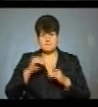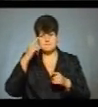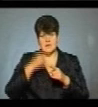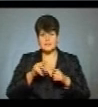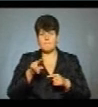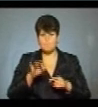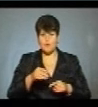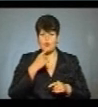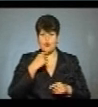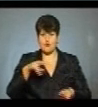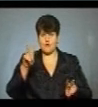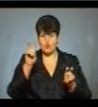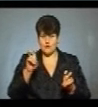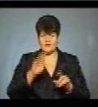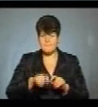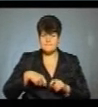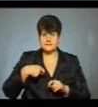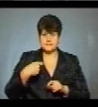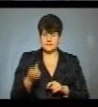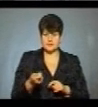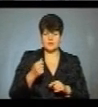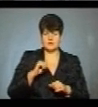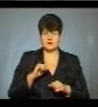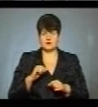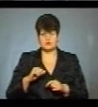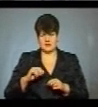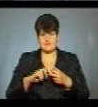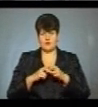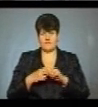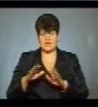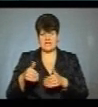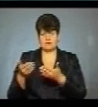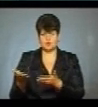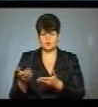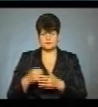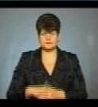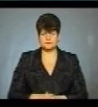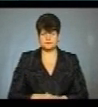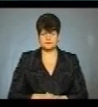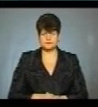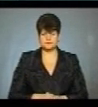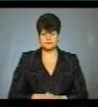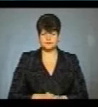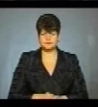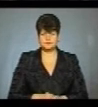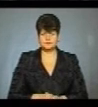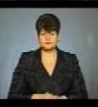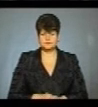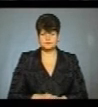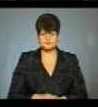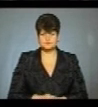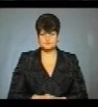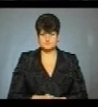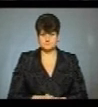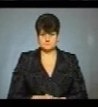крові». У такий спосіб естафету передадуть побратимам з Івано-Франківщини. Марія Котенко, Андрій Бодак. Новини на Суспільному.